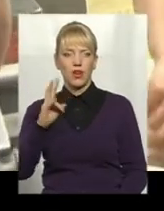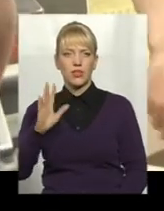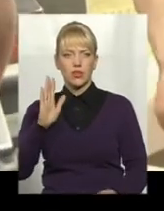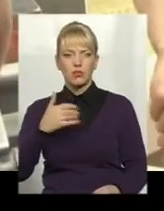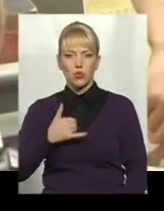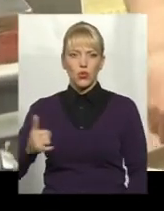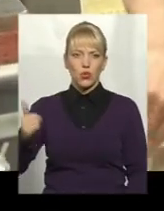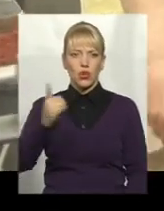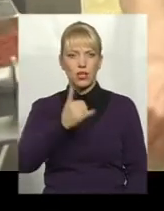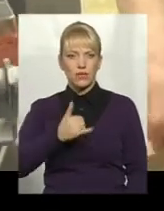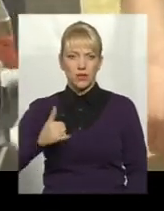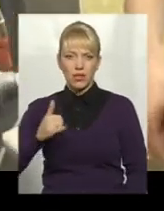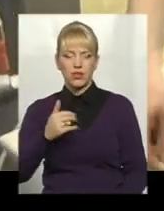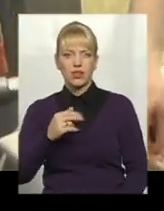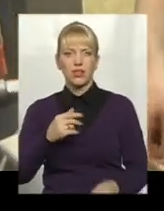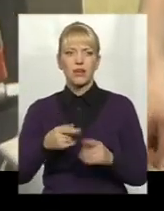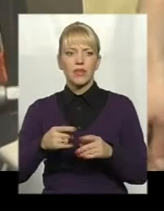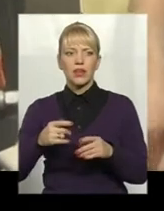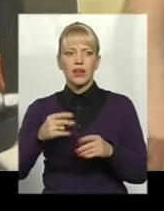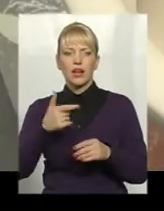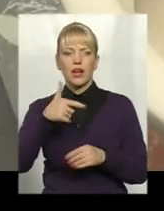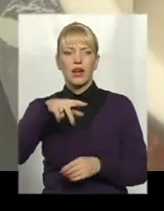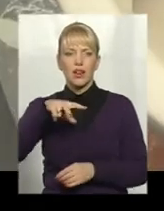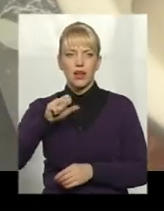щоб глазурю обливати.